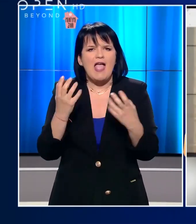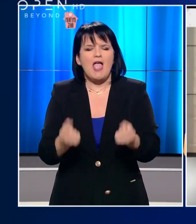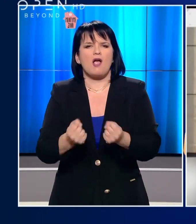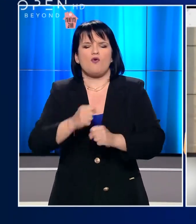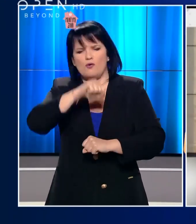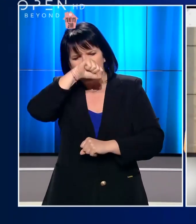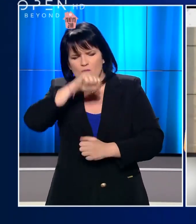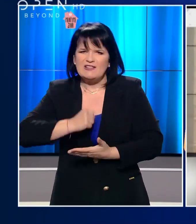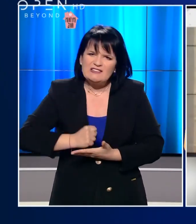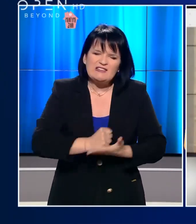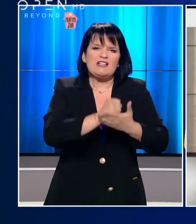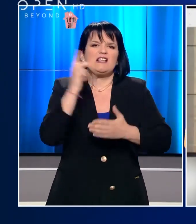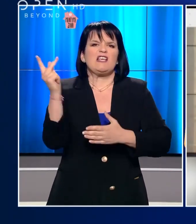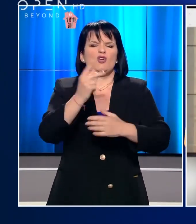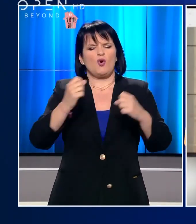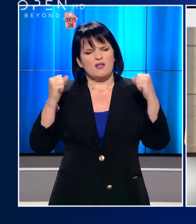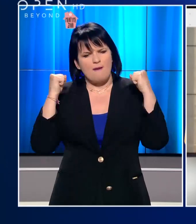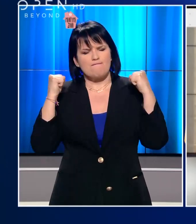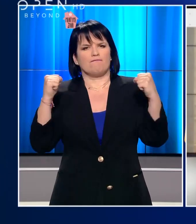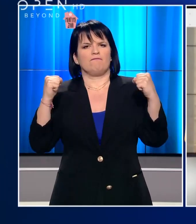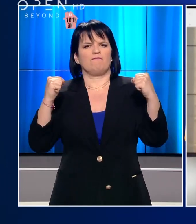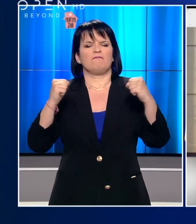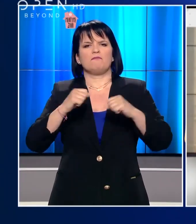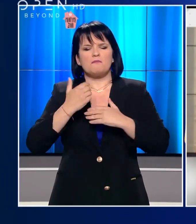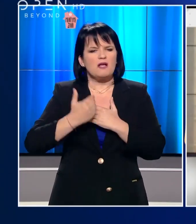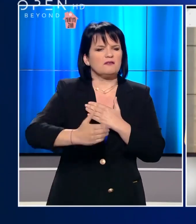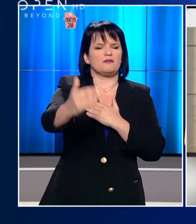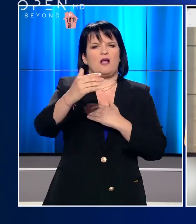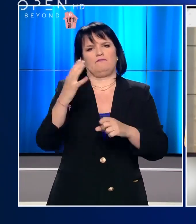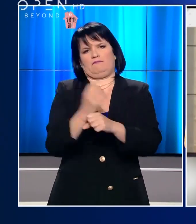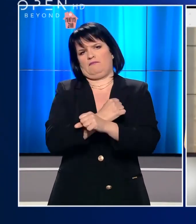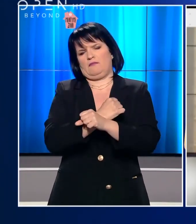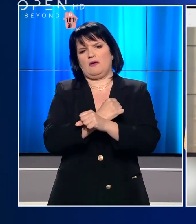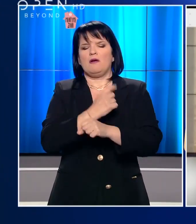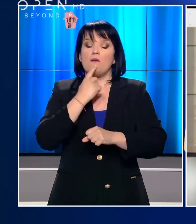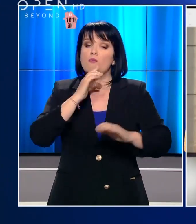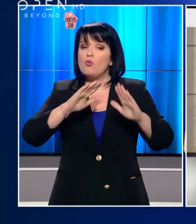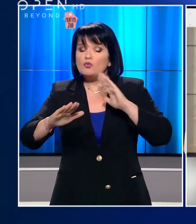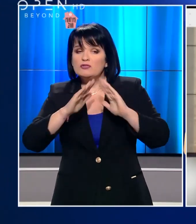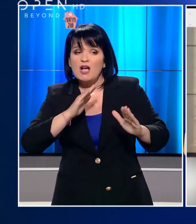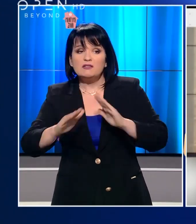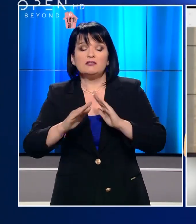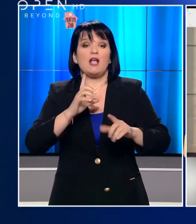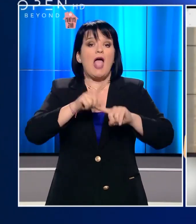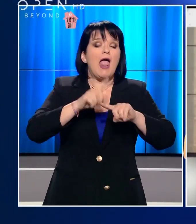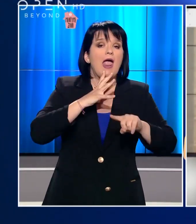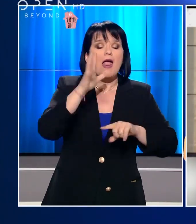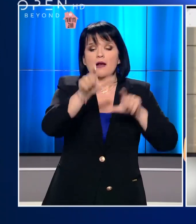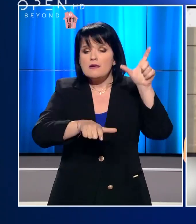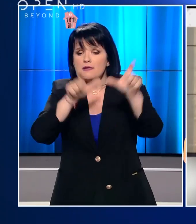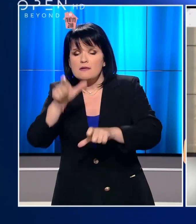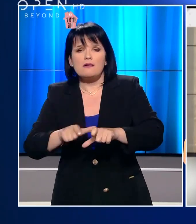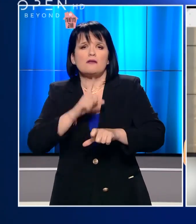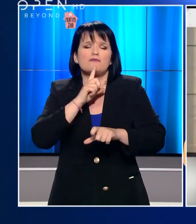κρατήσουμε την κοινωνία μας όρθια και να μπορέσουμε να τα βγάλουμε πέρα, να προστατέψουμε τους Έλληνες πολίτες